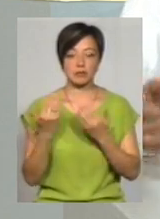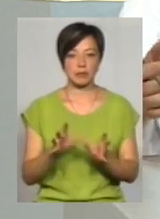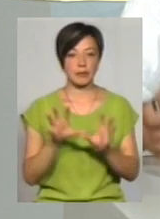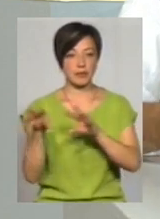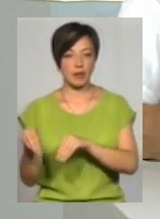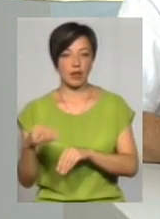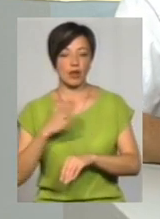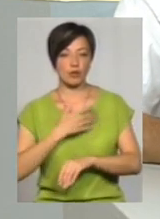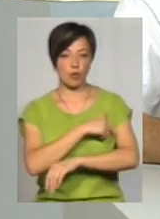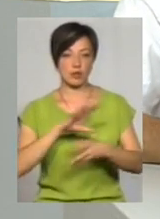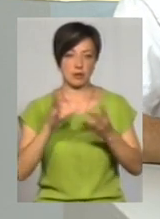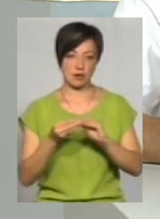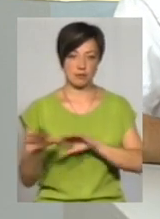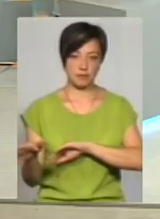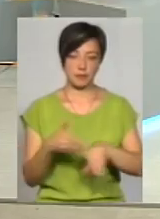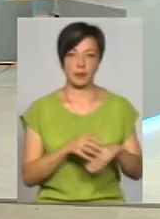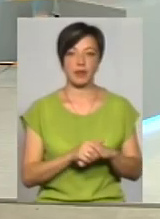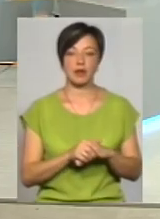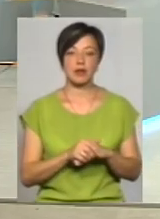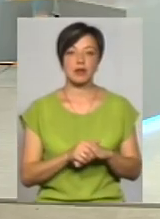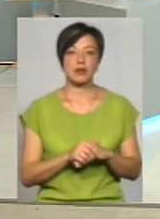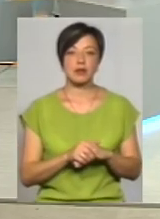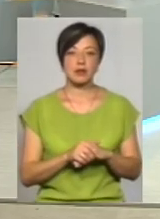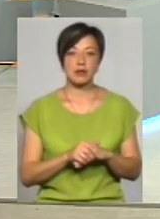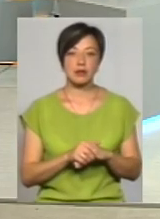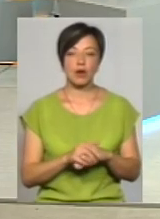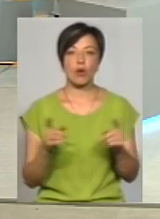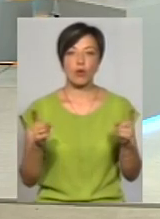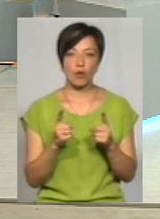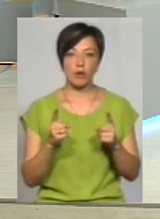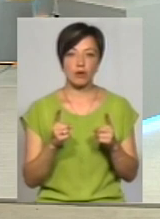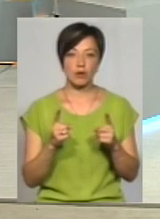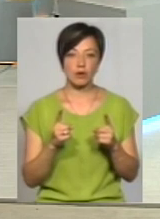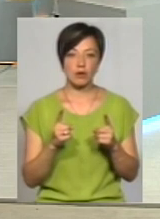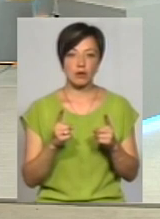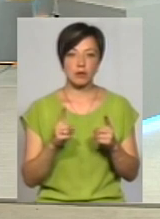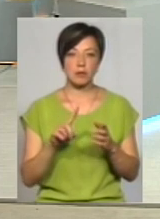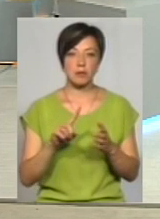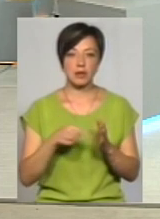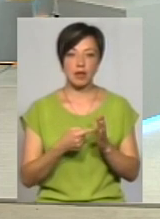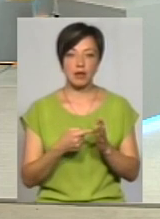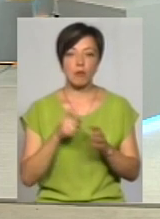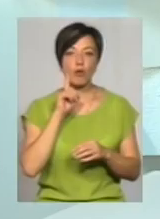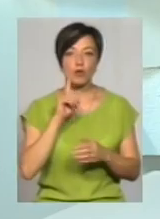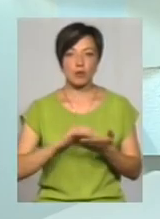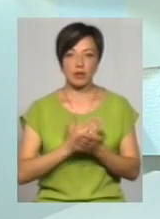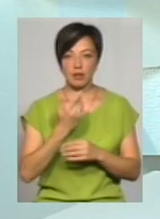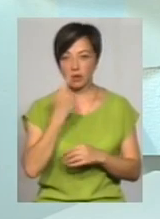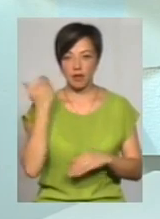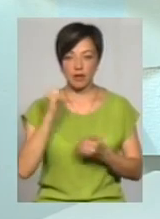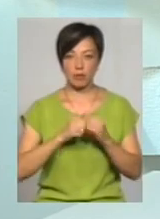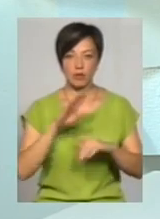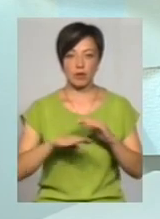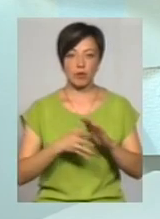нашої поліклініки загальної. Прошу, пане Михайле, що у вас коротко… Питання ще буквально коротко по молодіжній політиці. Недавно Кам'янець